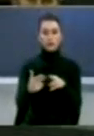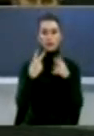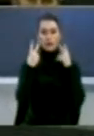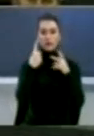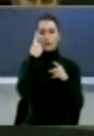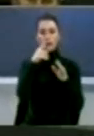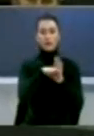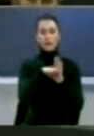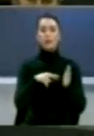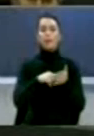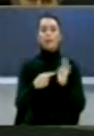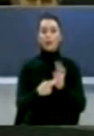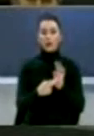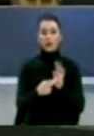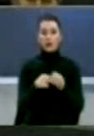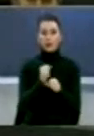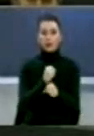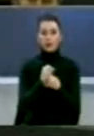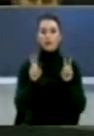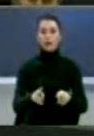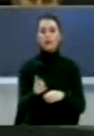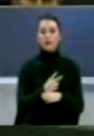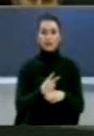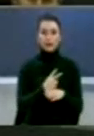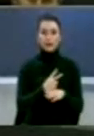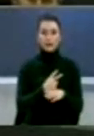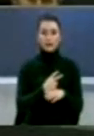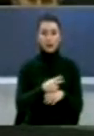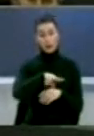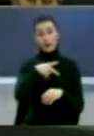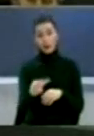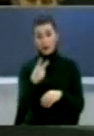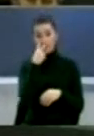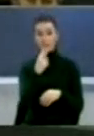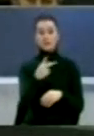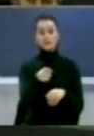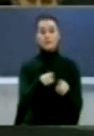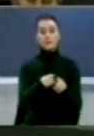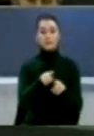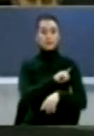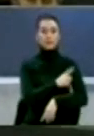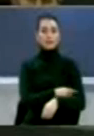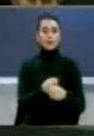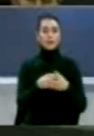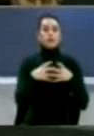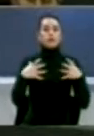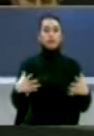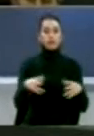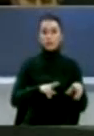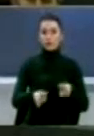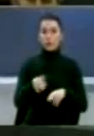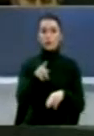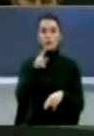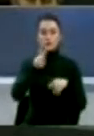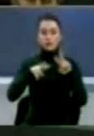në planin ideor të konceptit të shtetit të së drejtës Në anën tjetër, duke rritur kapacitetit të gjysorit, do të ndzire ligjë me të